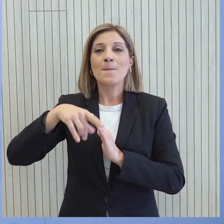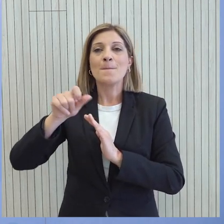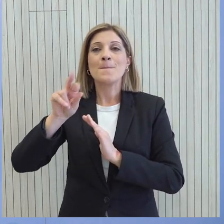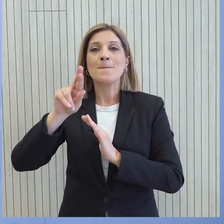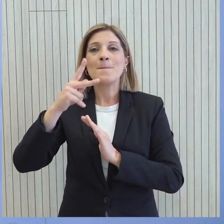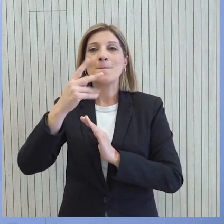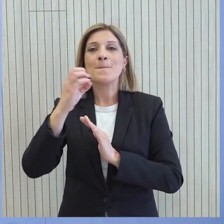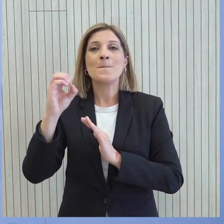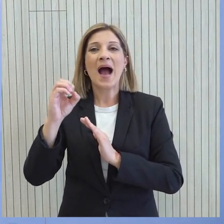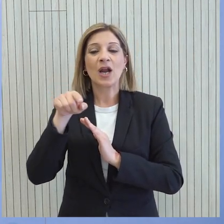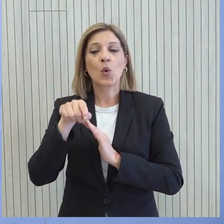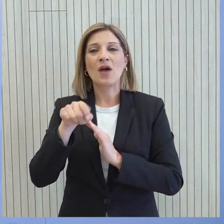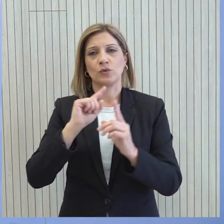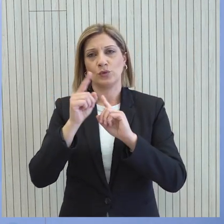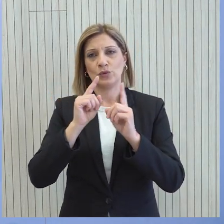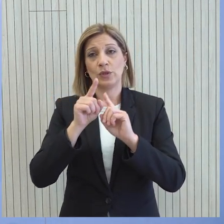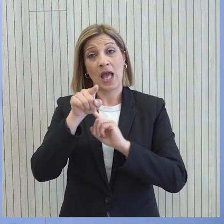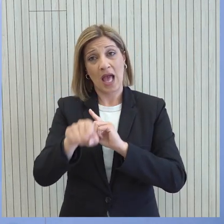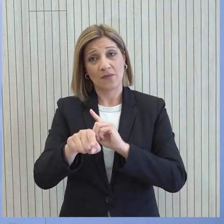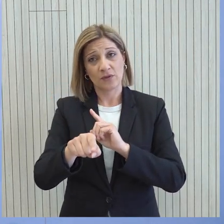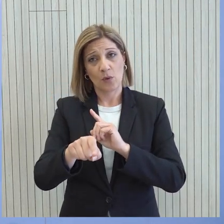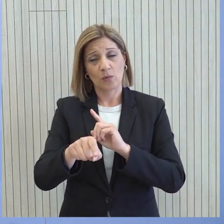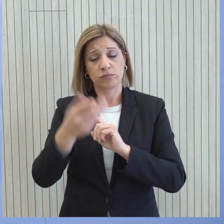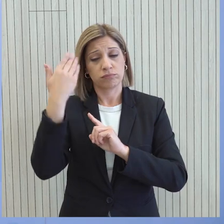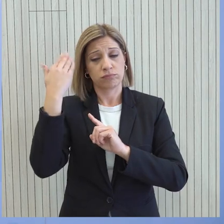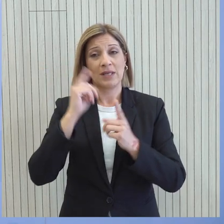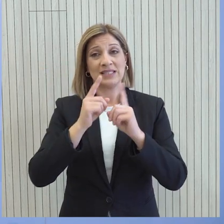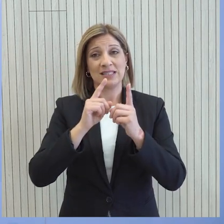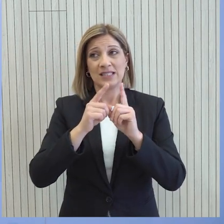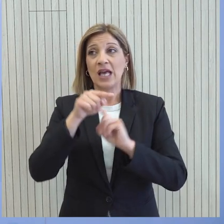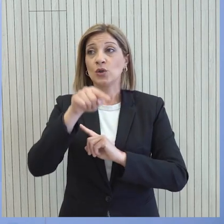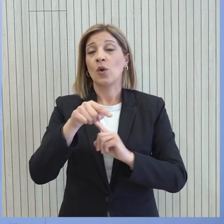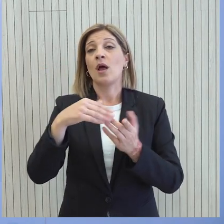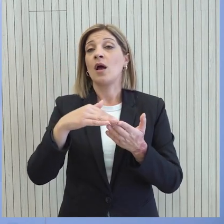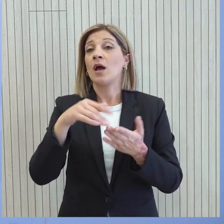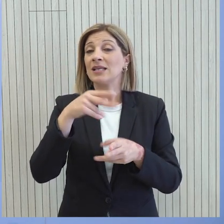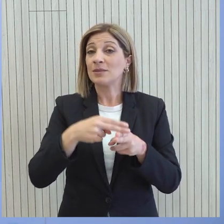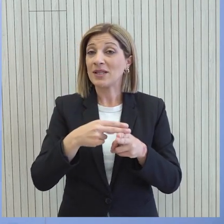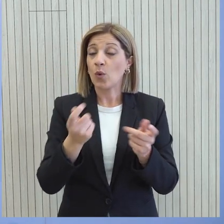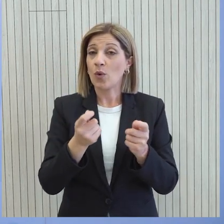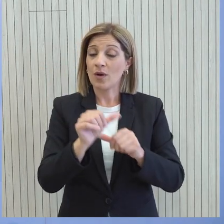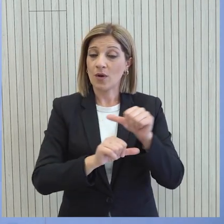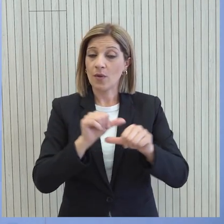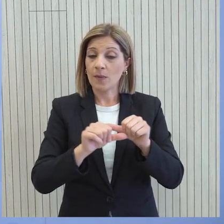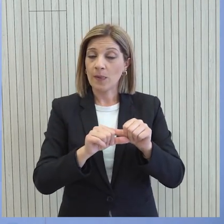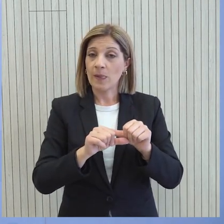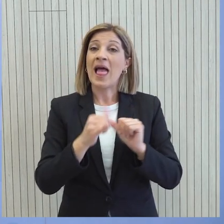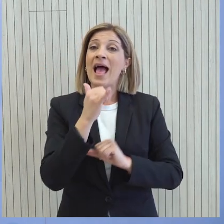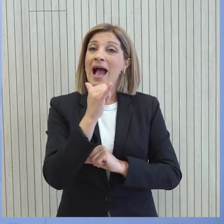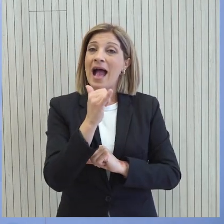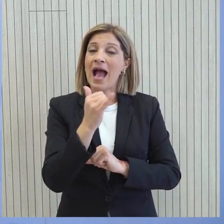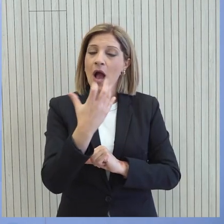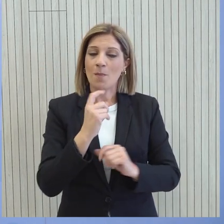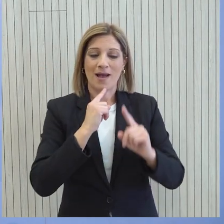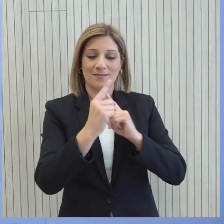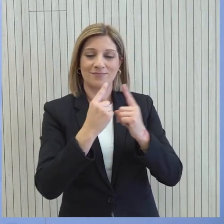πρόκειται για την άρση μιας αδικίας Που υπήρχε κατά της χώρας μας Αυτή τη στιγμή έχετε δίκιο, είναι σε αιτήσια βάση Υπάρχει κρεμή σχετική